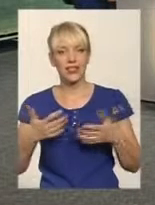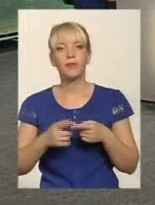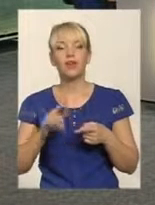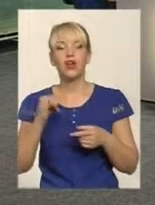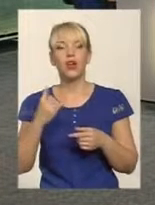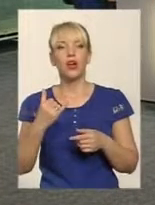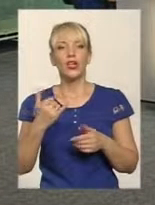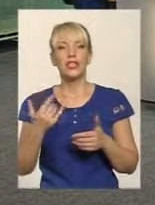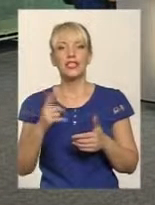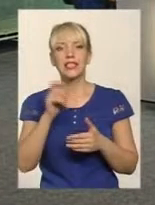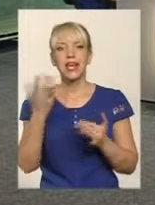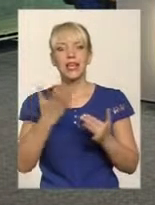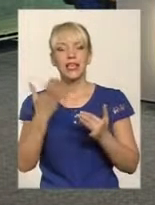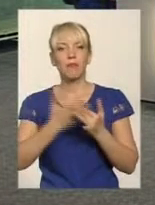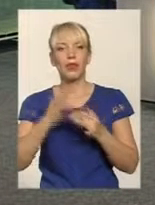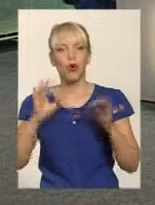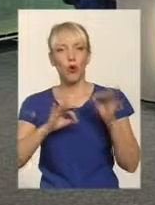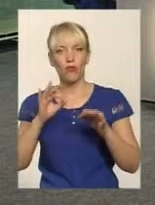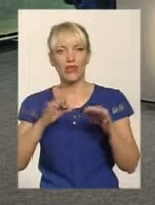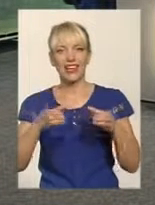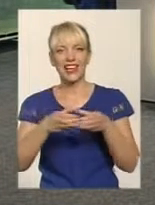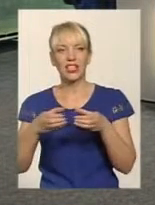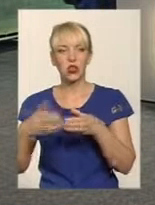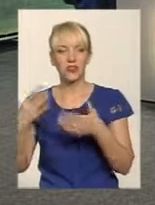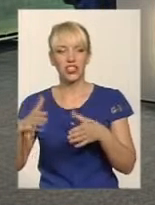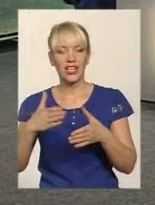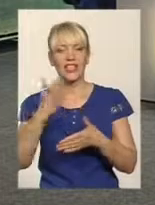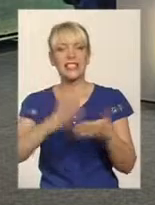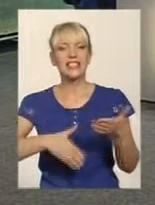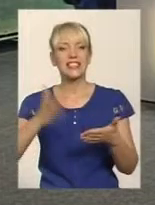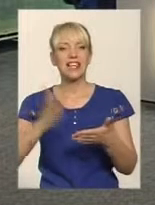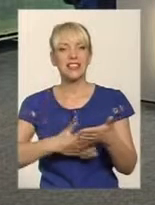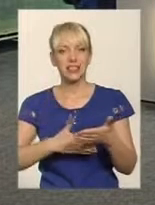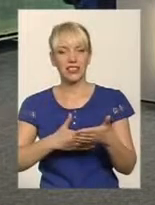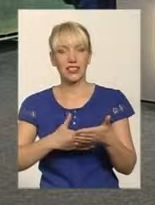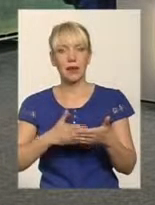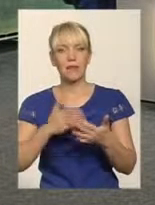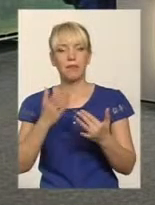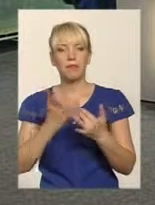вже з деяких пільговиків категорії зняті пільги на